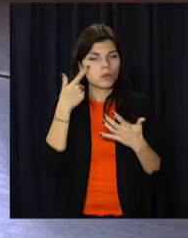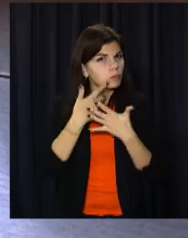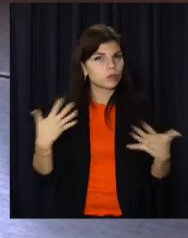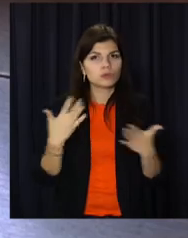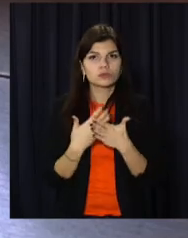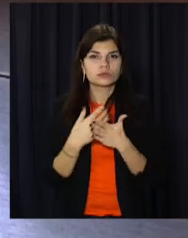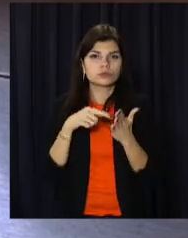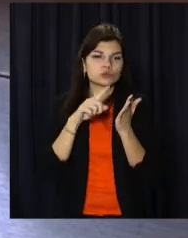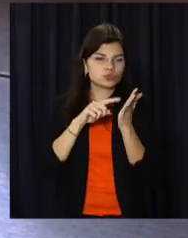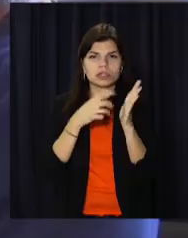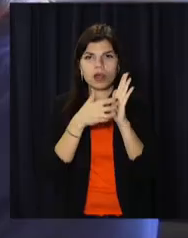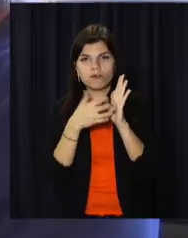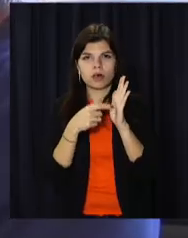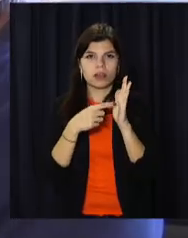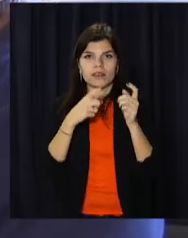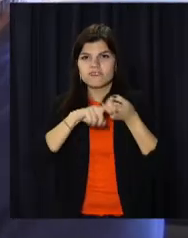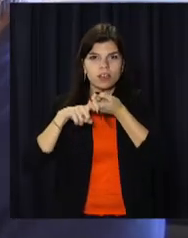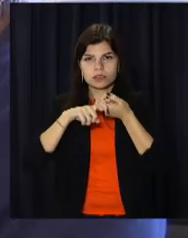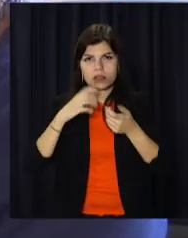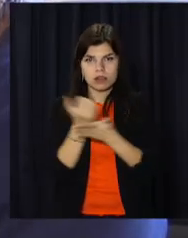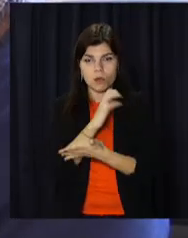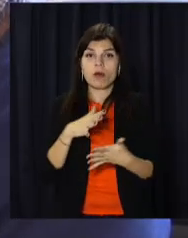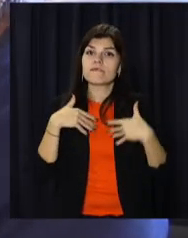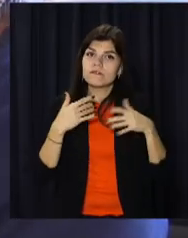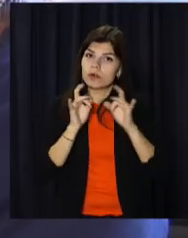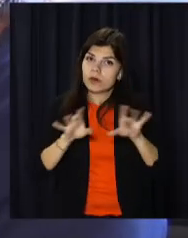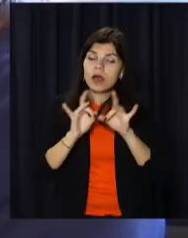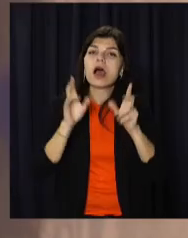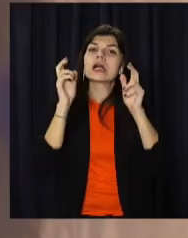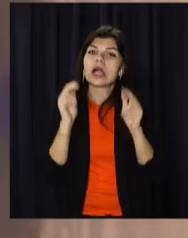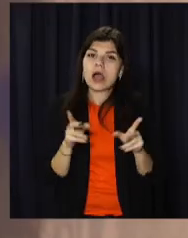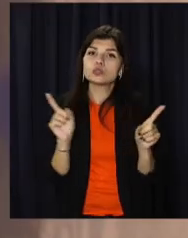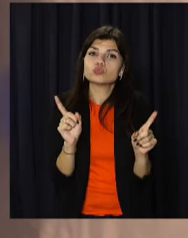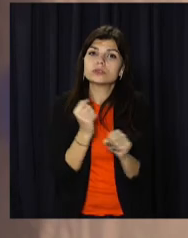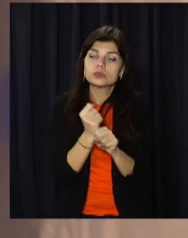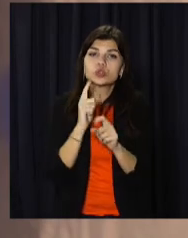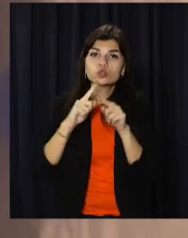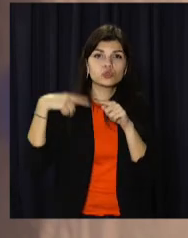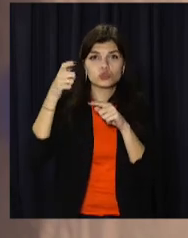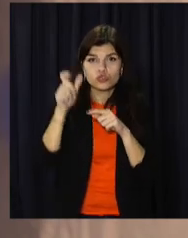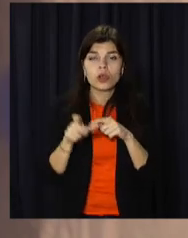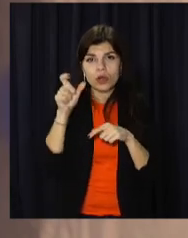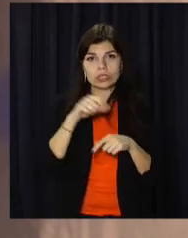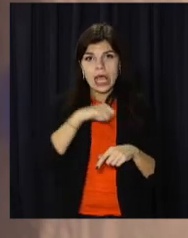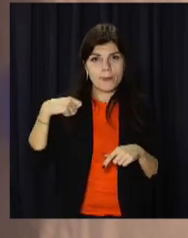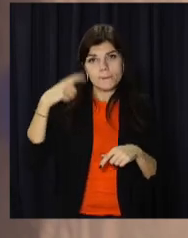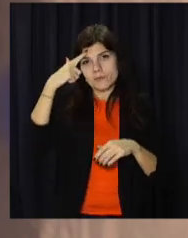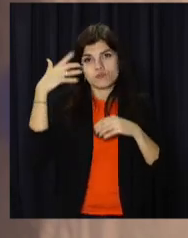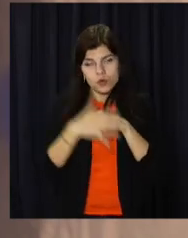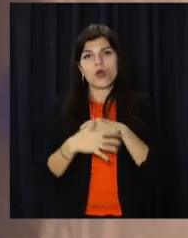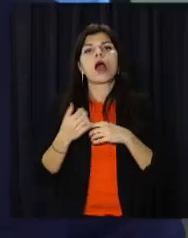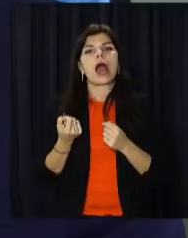застосунку. Тож кожному доводиться докладно пояснювати, що і як робити, аби наступного разу людина змогла вирішити проблему